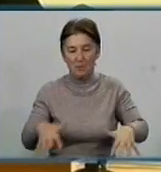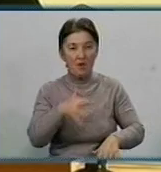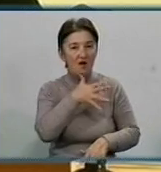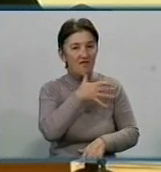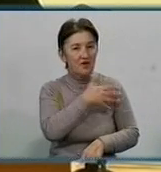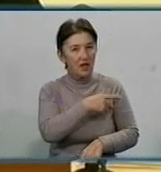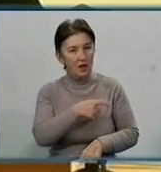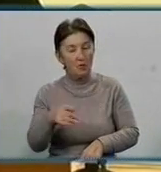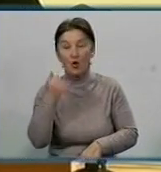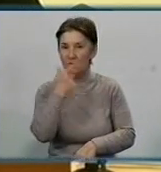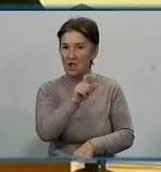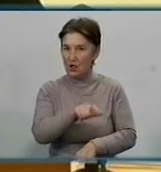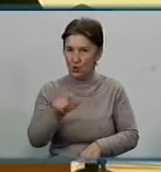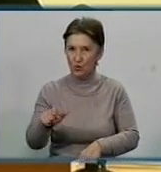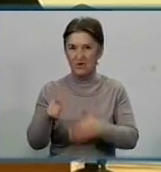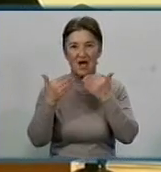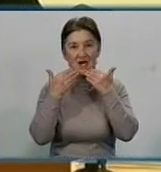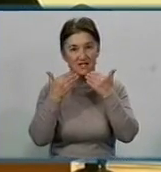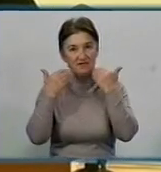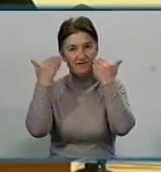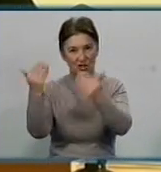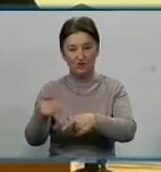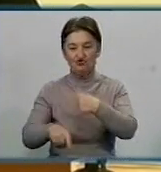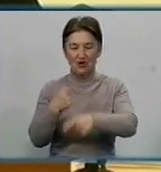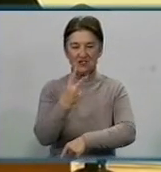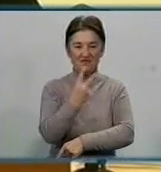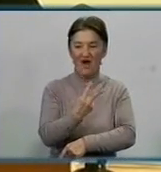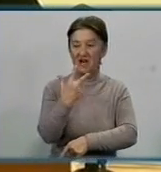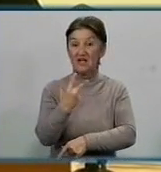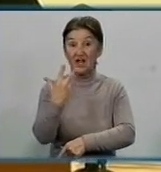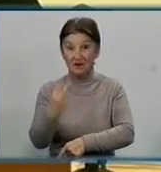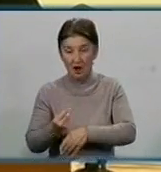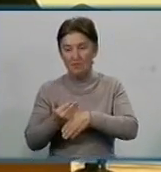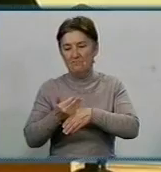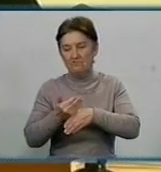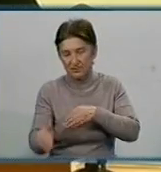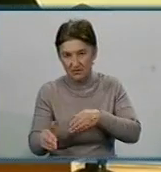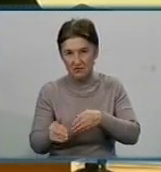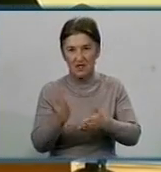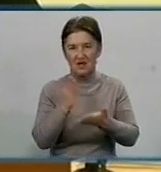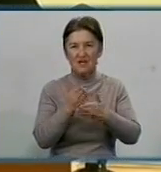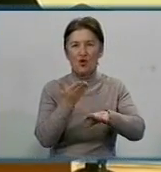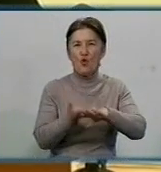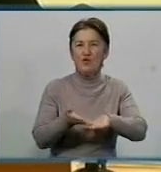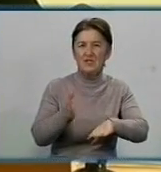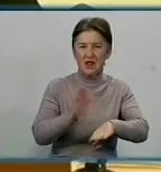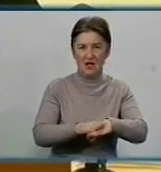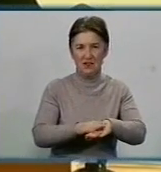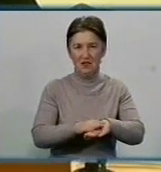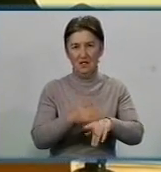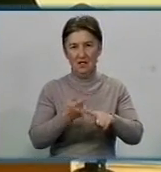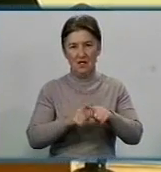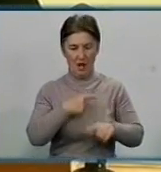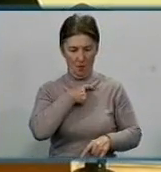Тому, коли люди звертаються вже до лікаря через 2-3 суток, зачасту вони мають такі тяжкі ускладнення. Перш за все, це